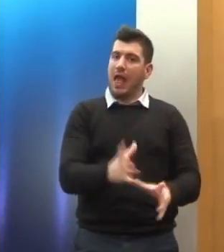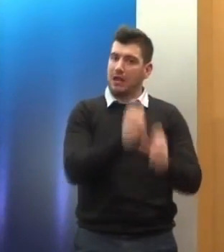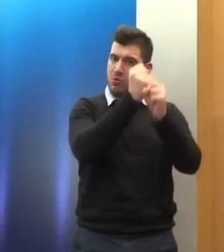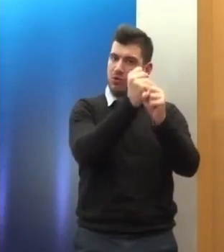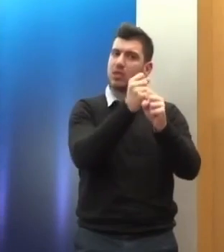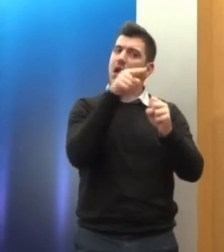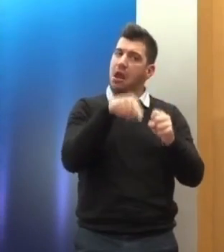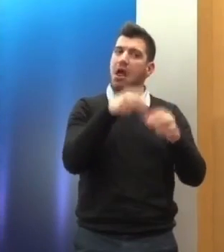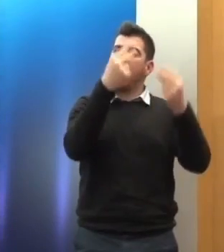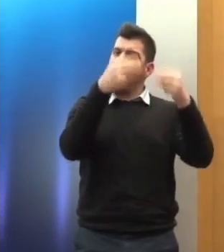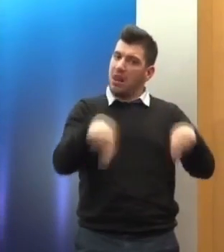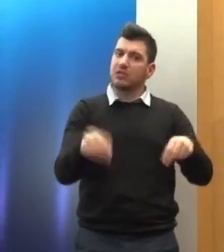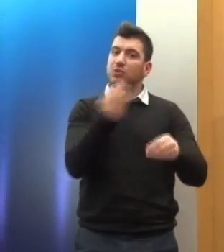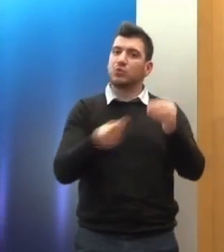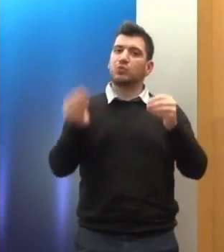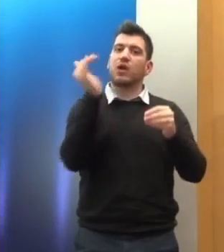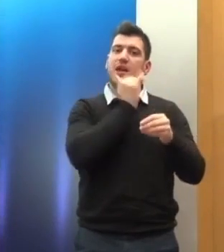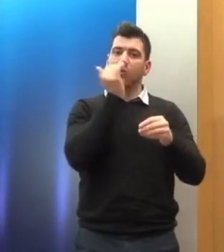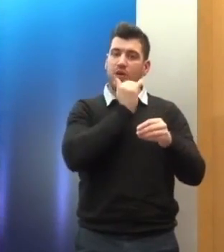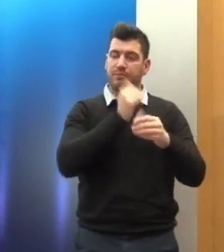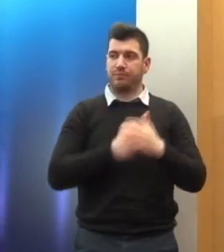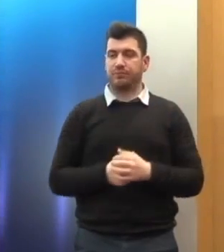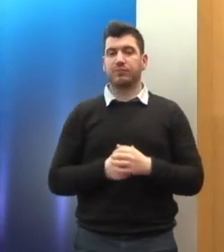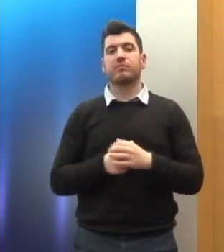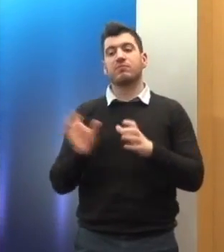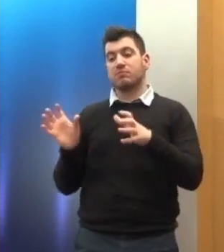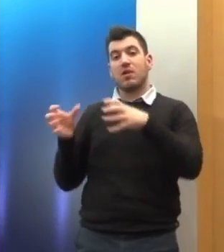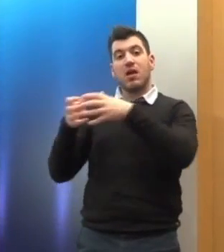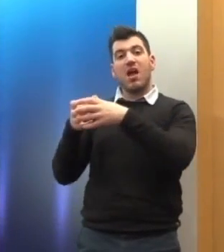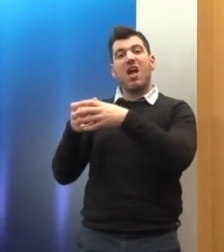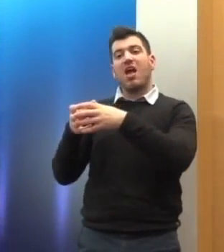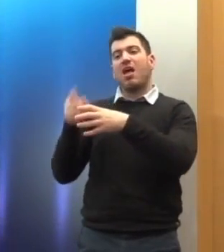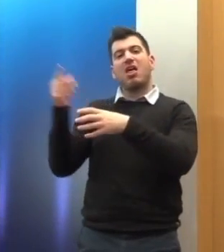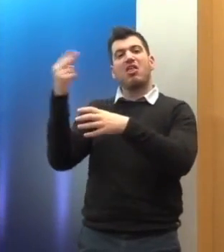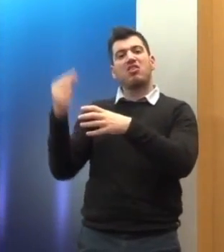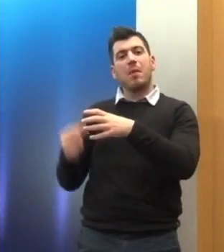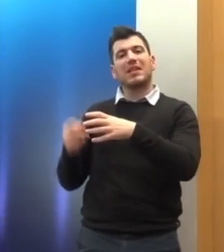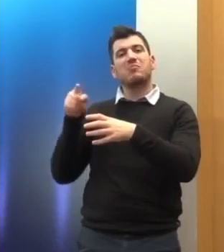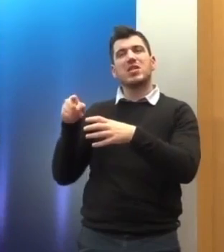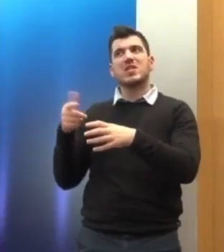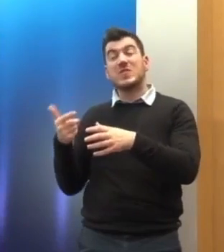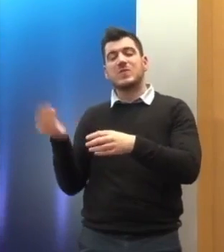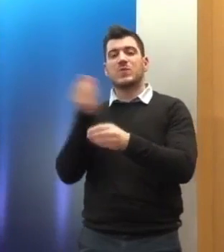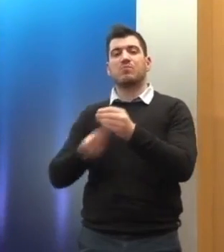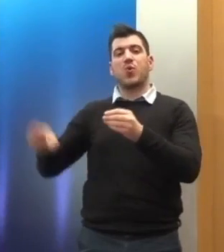Πάμε τώρα στα γκρουπ υποθέσσεων όπου ίσως τα χρώματα είναι λιγότερο ρόδινα.